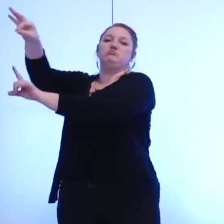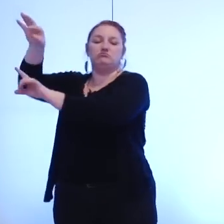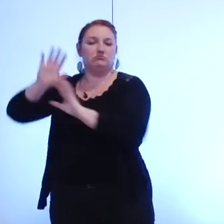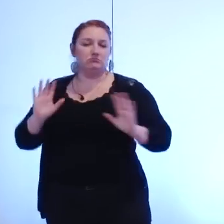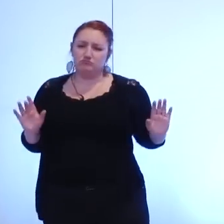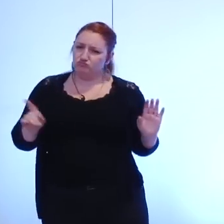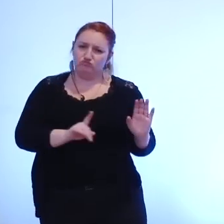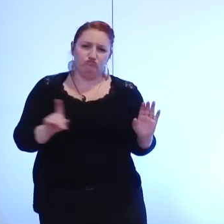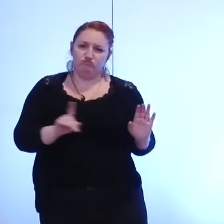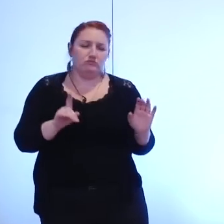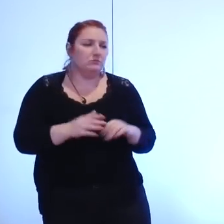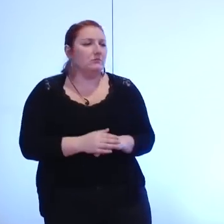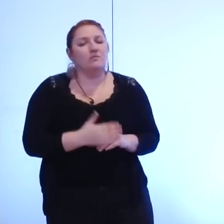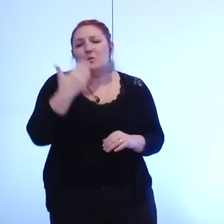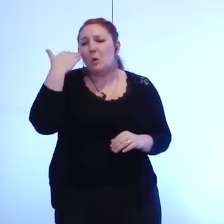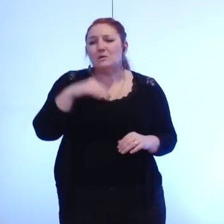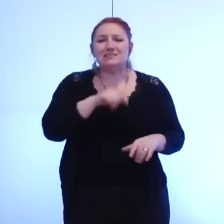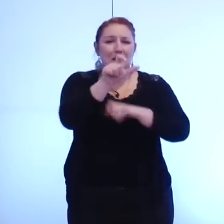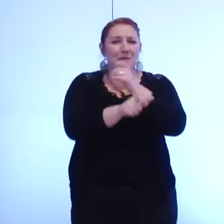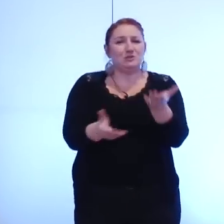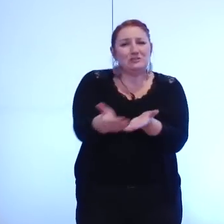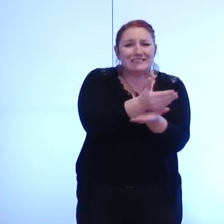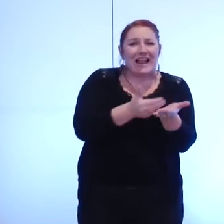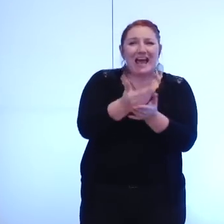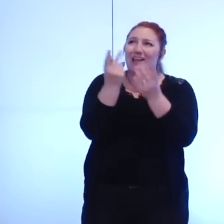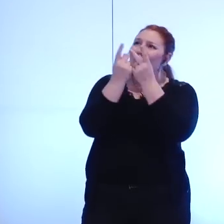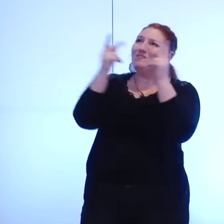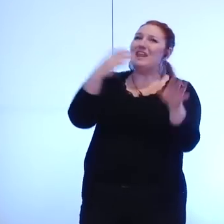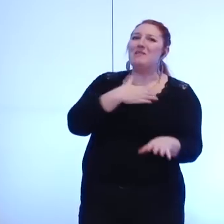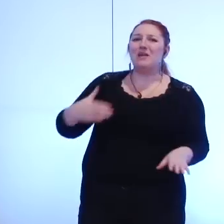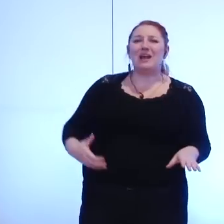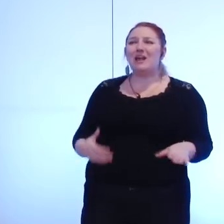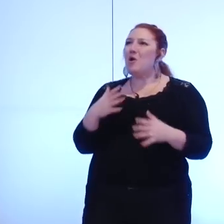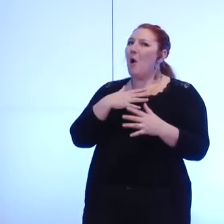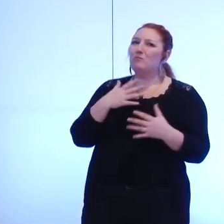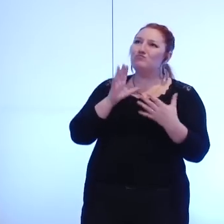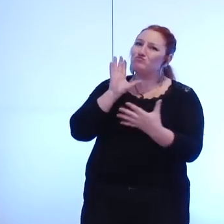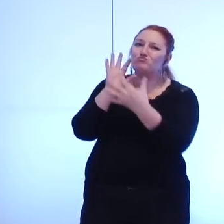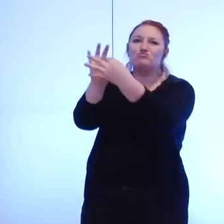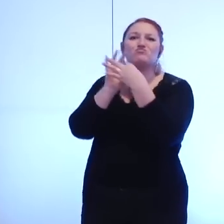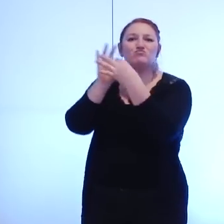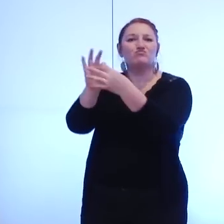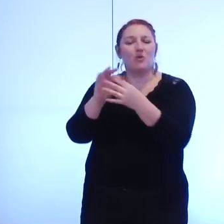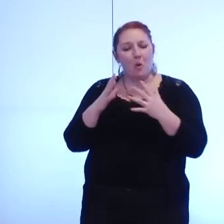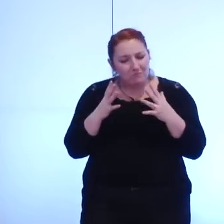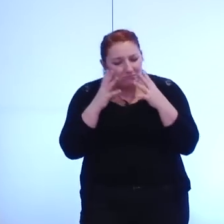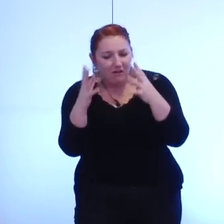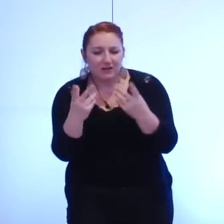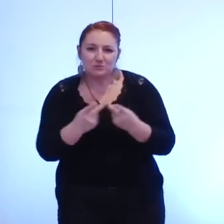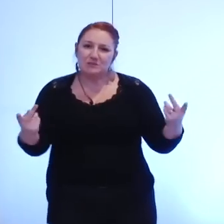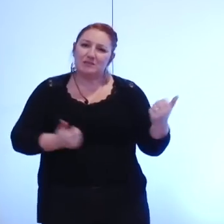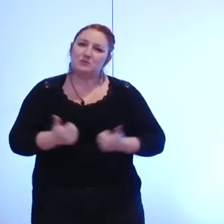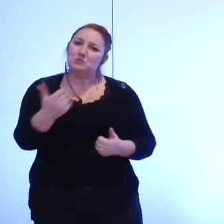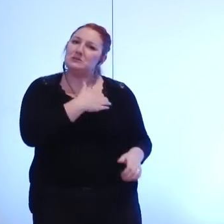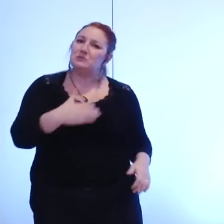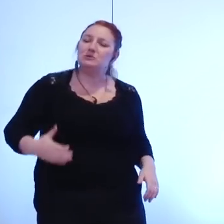l'autre on sait l'attachement des salariés à leur collectivité et leur engagement en faveur du service public municipal même si